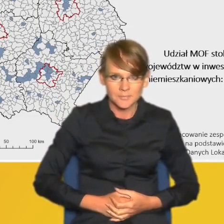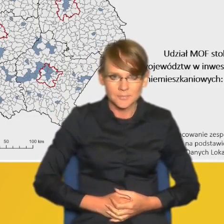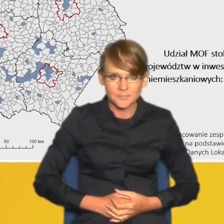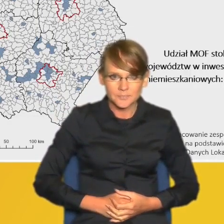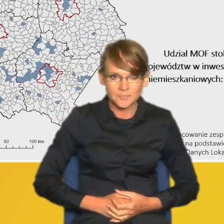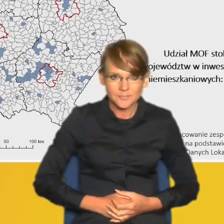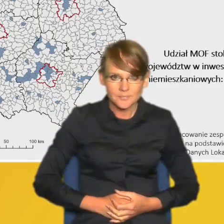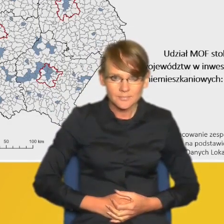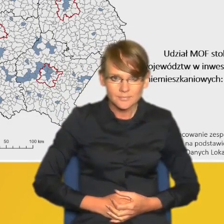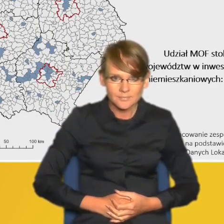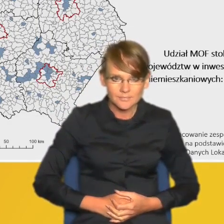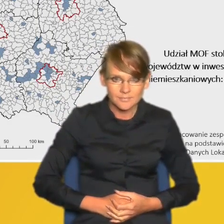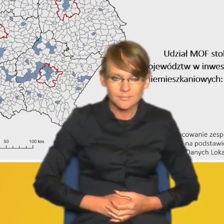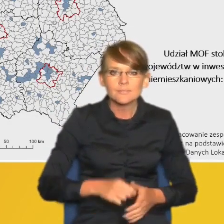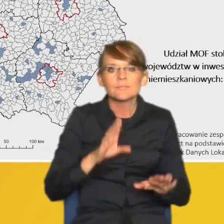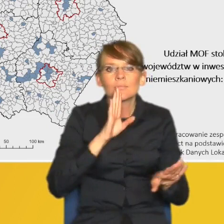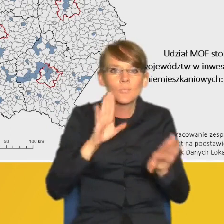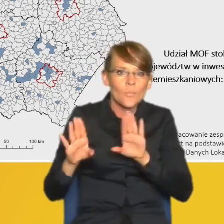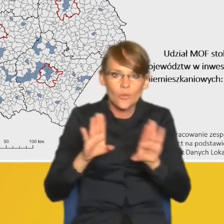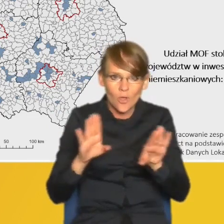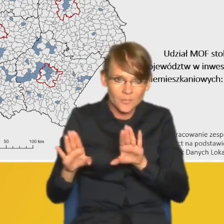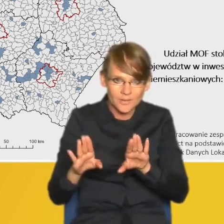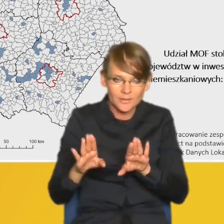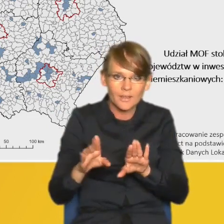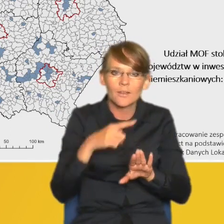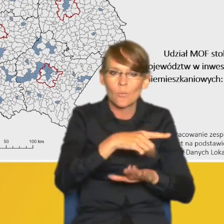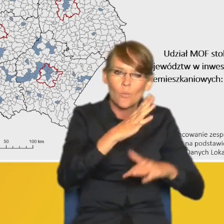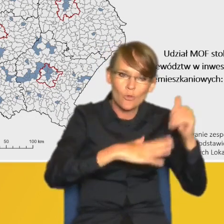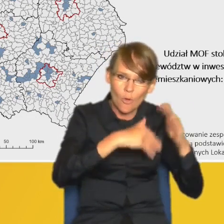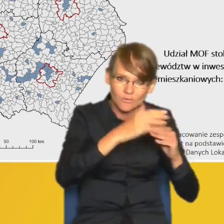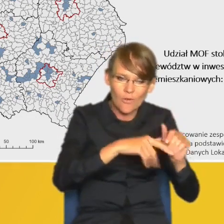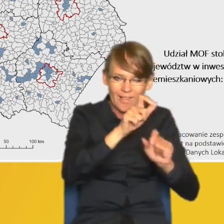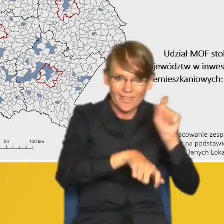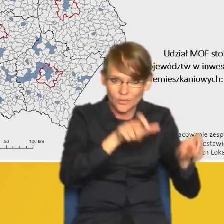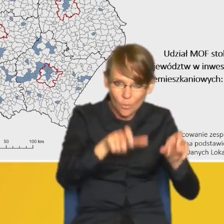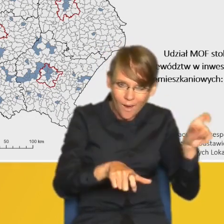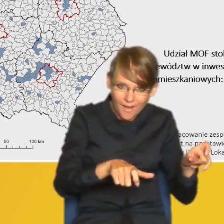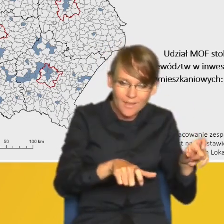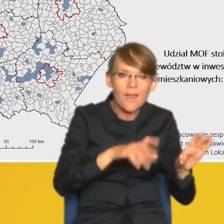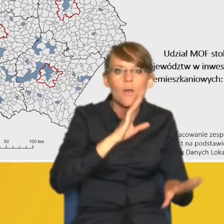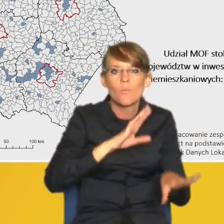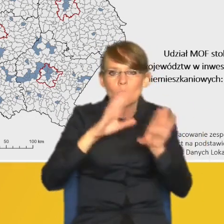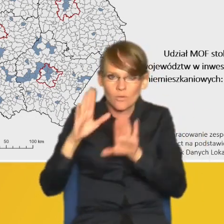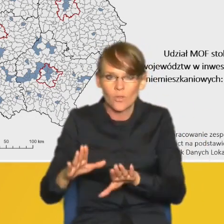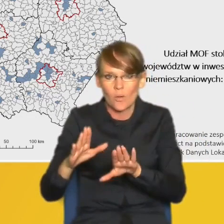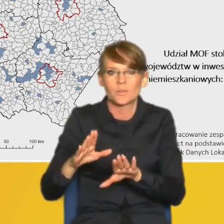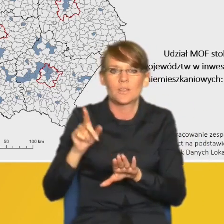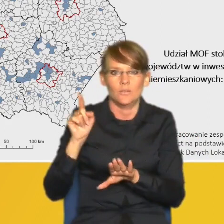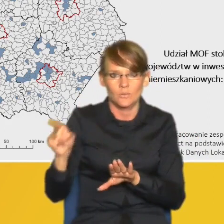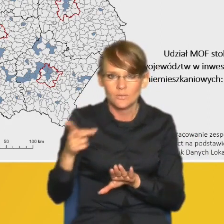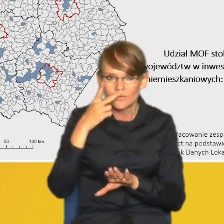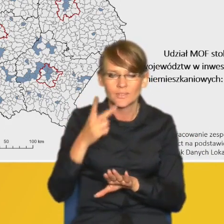Podobnie jak w przypadku budownictwa indywidualnego, obserwujemy bardzo wyraźną